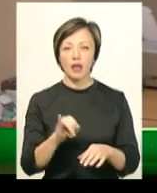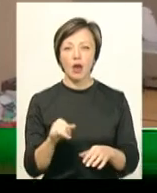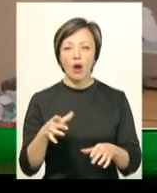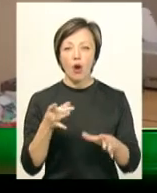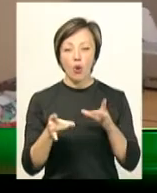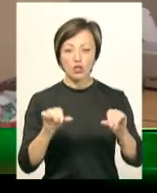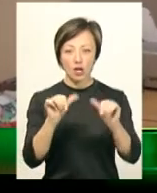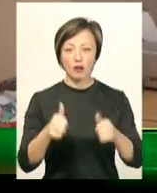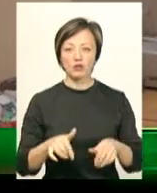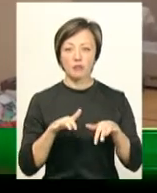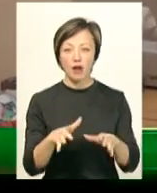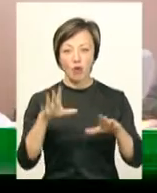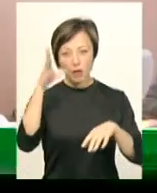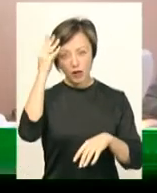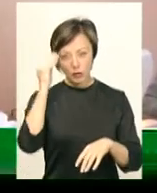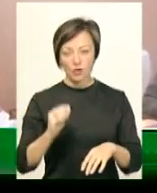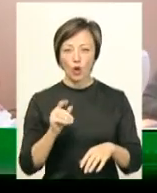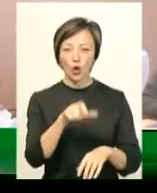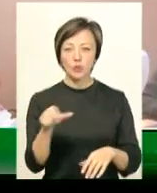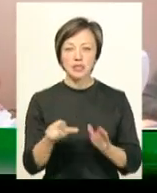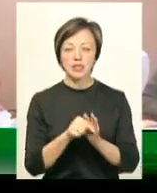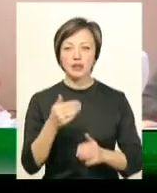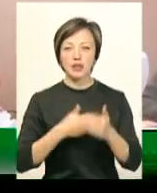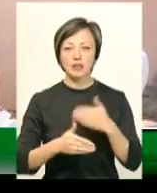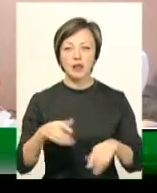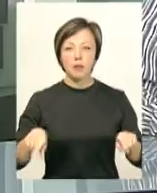опановують люди з інвалідністю в реабілітаційному центрі городка.